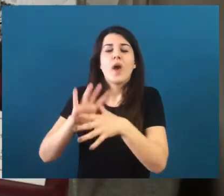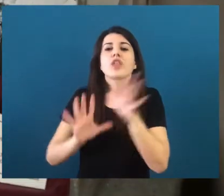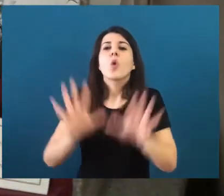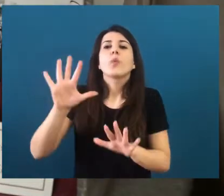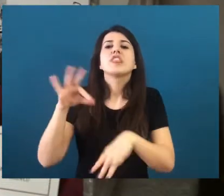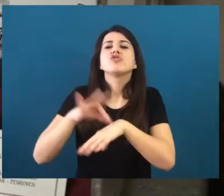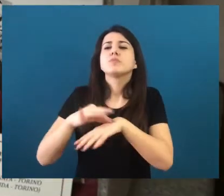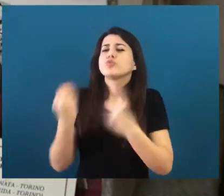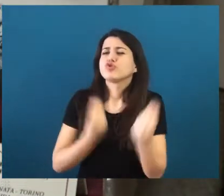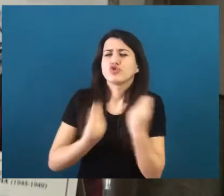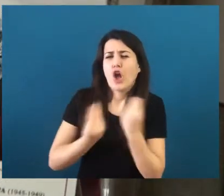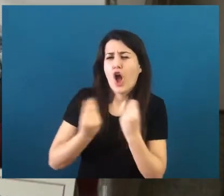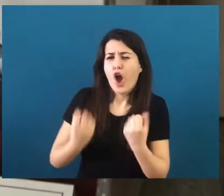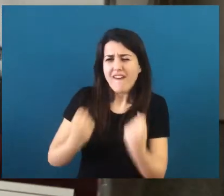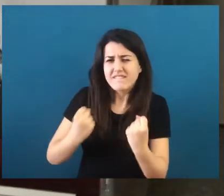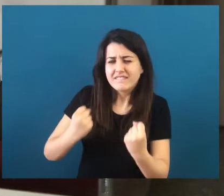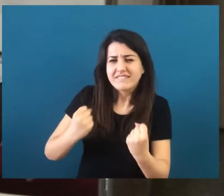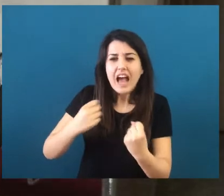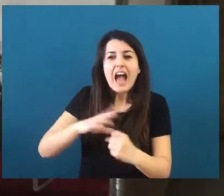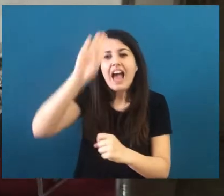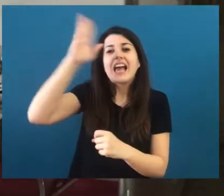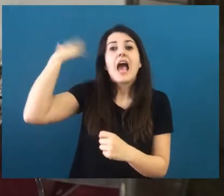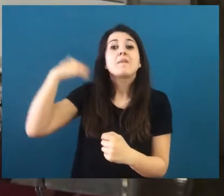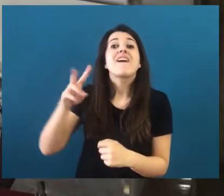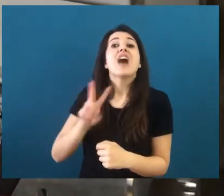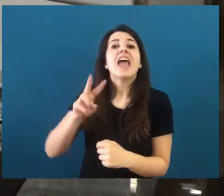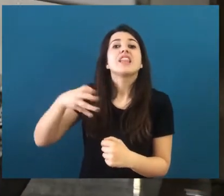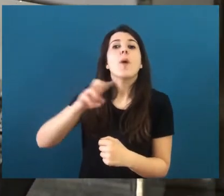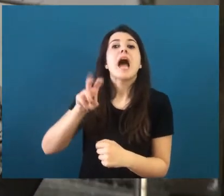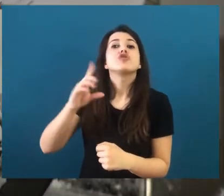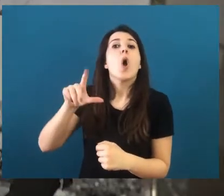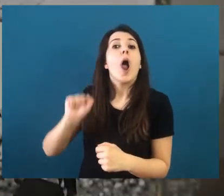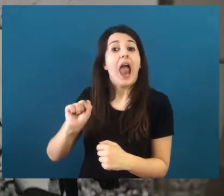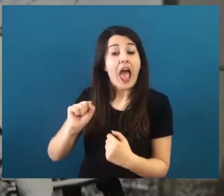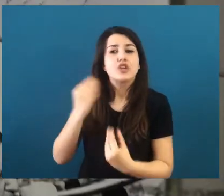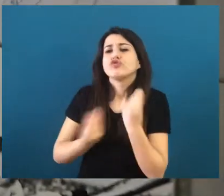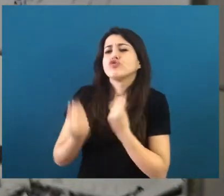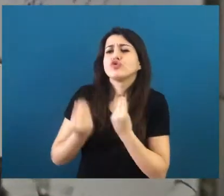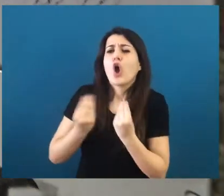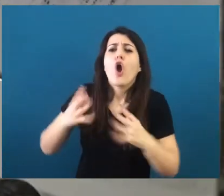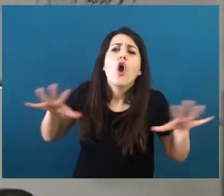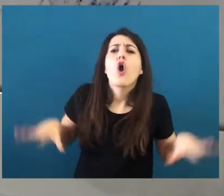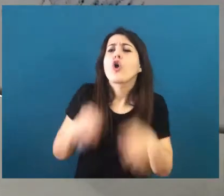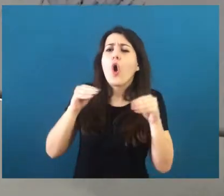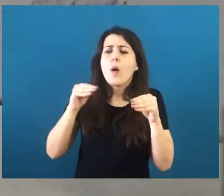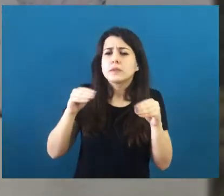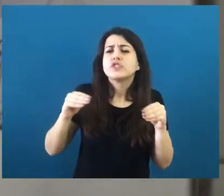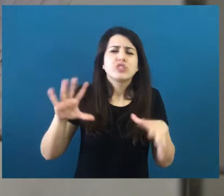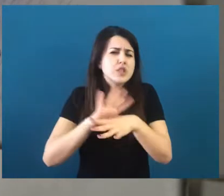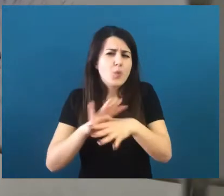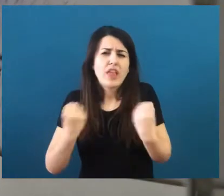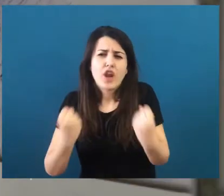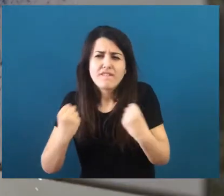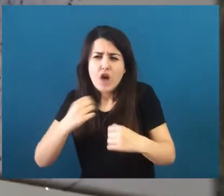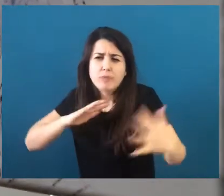Un 15 minuti di gioco intensissimo in cui la squadra, capitanata da Valentino Mazzola, partiva con un gioco così